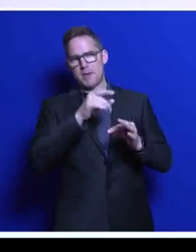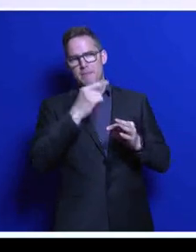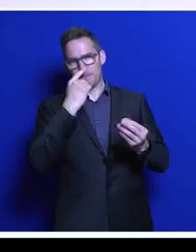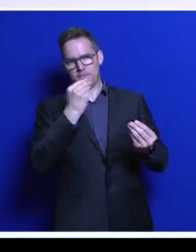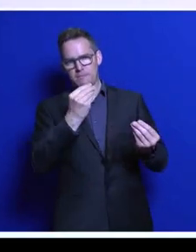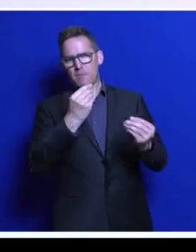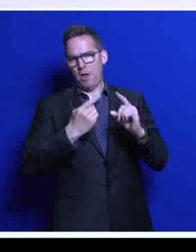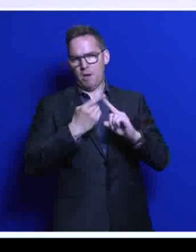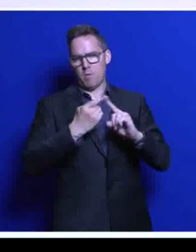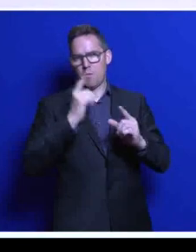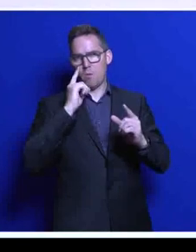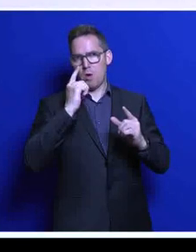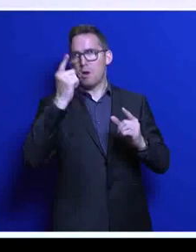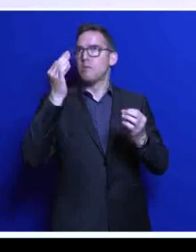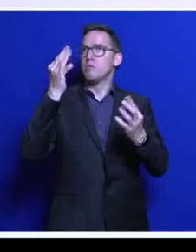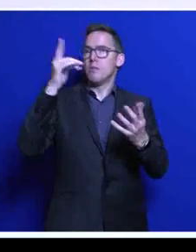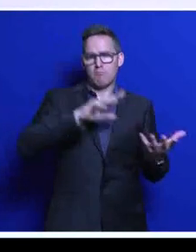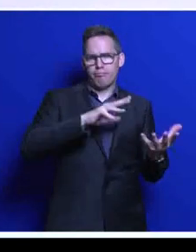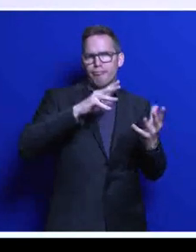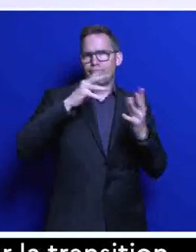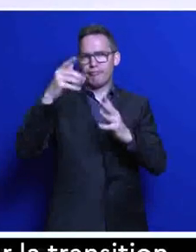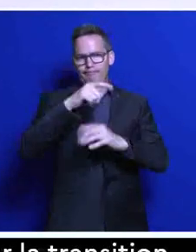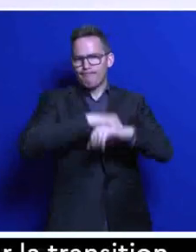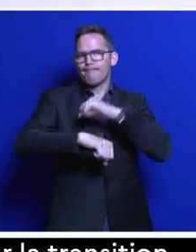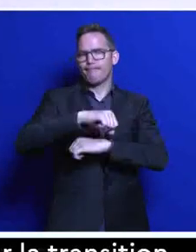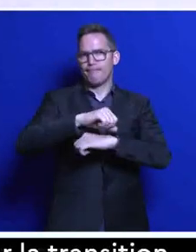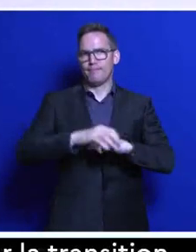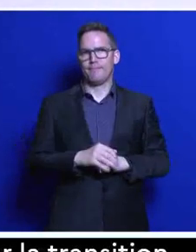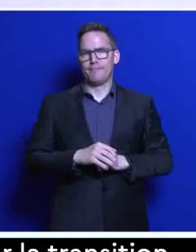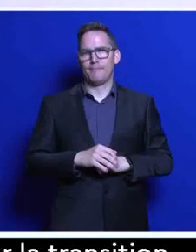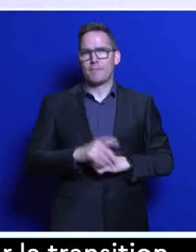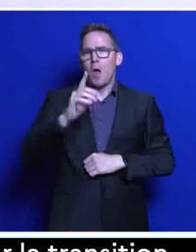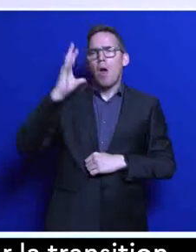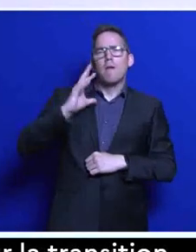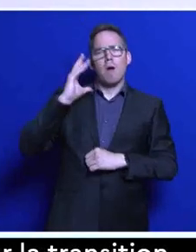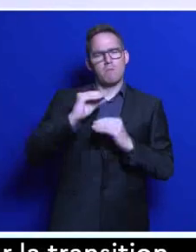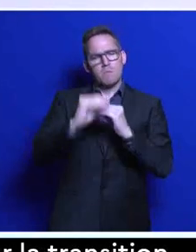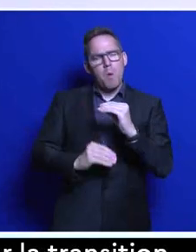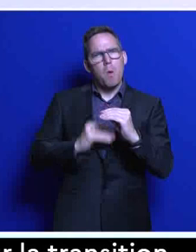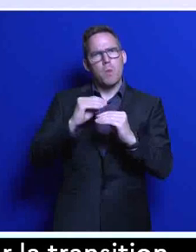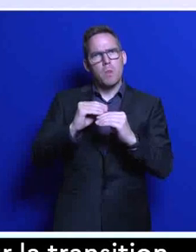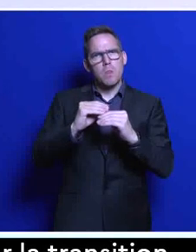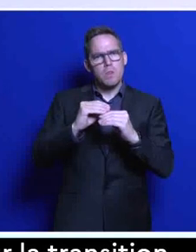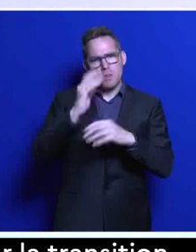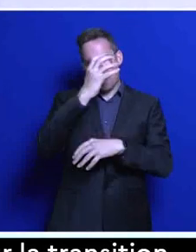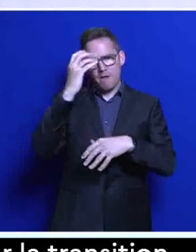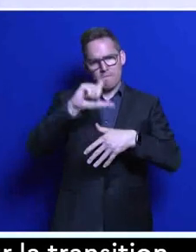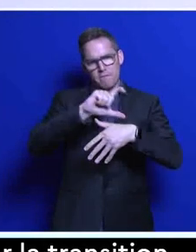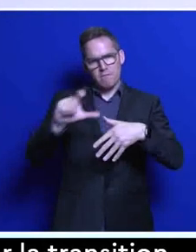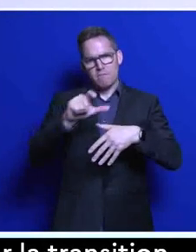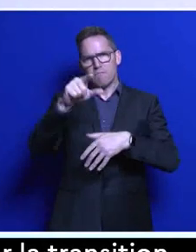énergétique. L'ancien monde, c'est le Golfe qui rime avec pétrole.